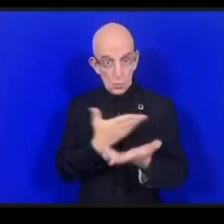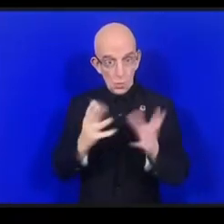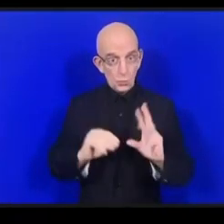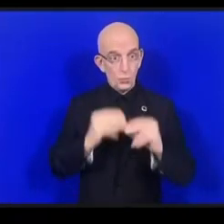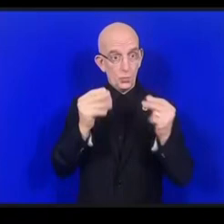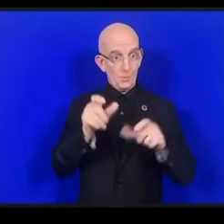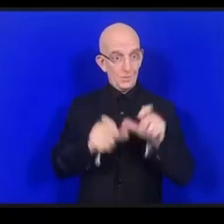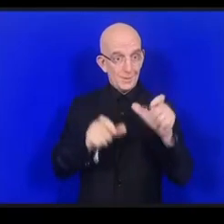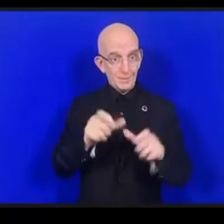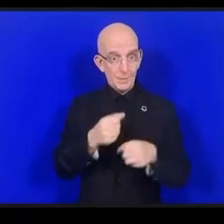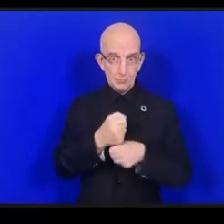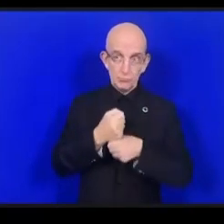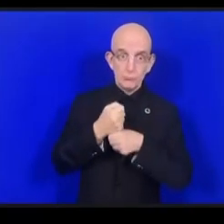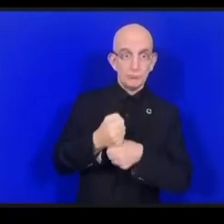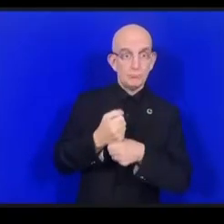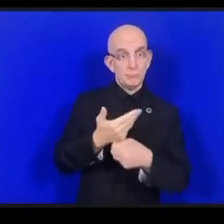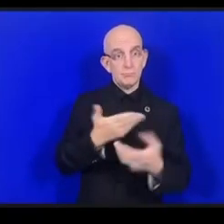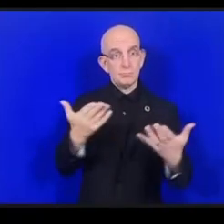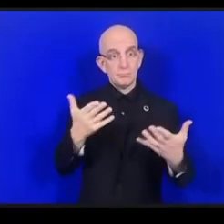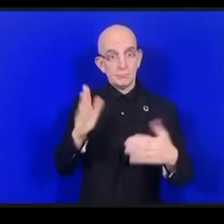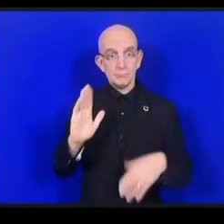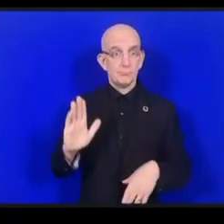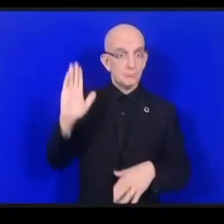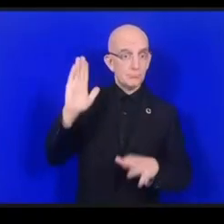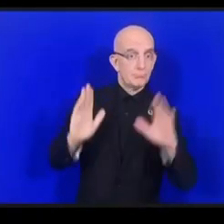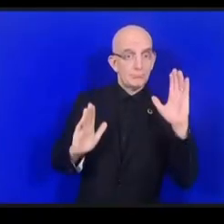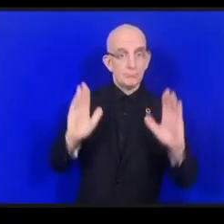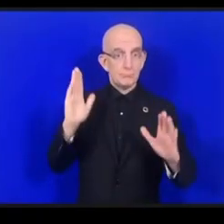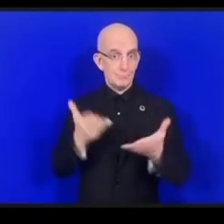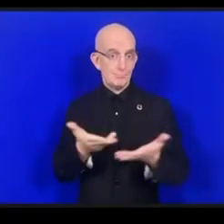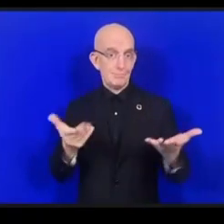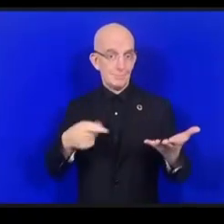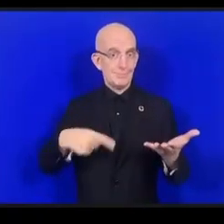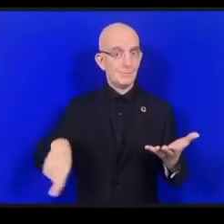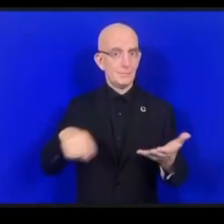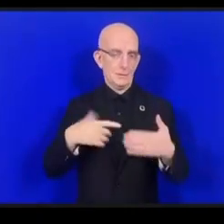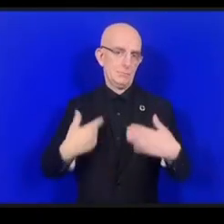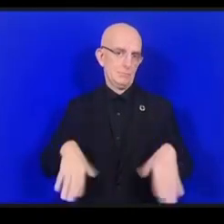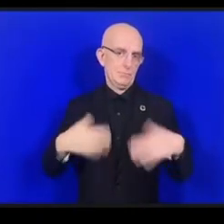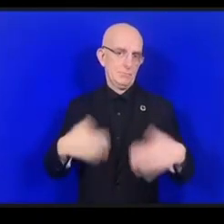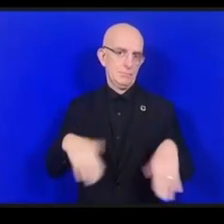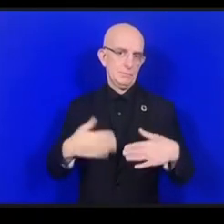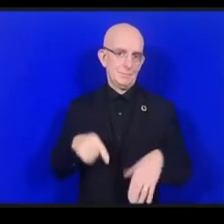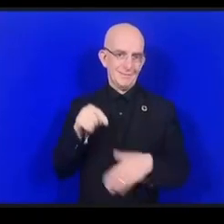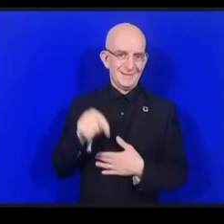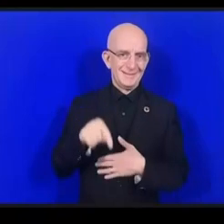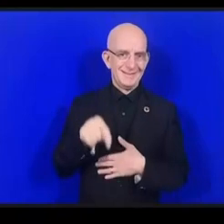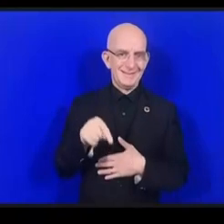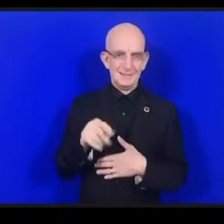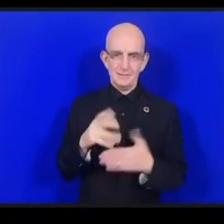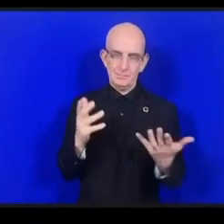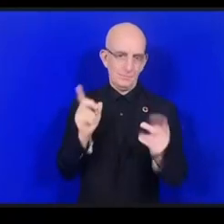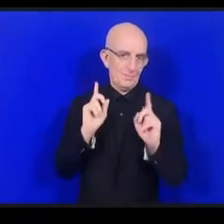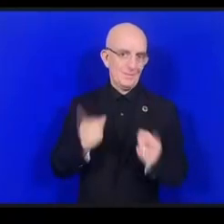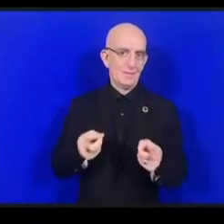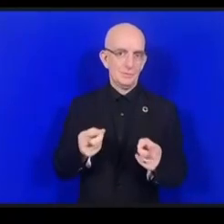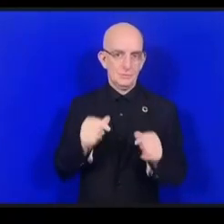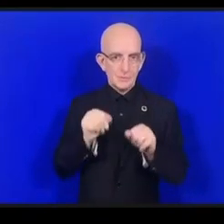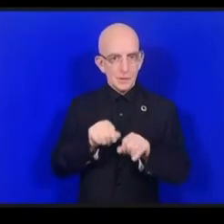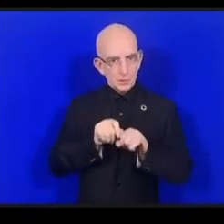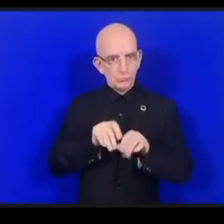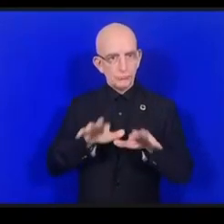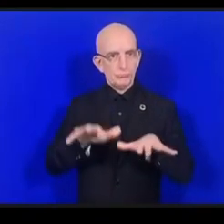بحوكمة الإنترنت حتى يشاركوا فيها أنا أعتقد أن الشباب